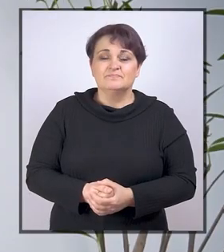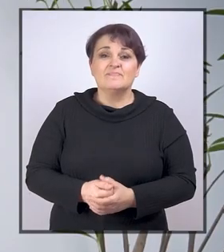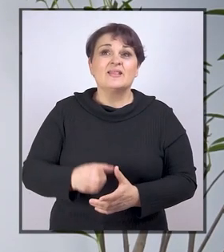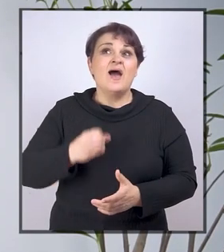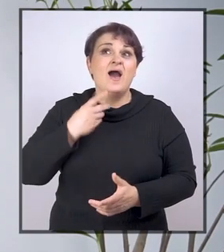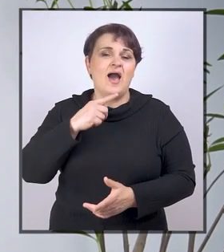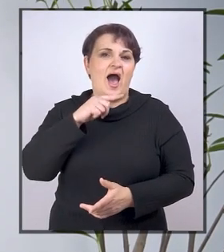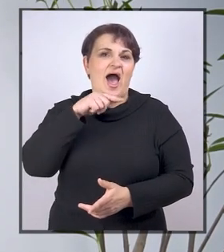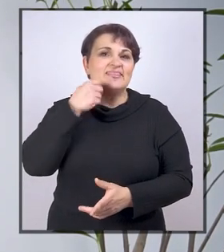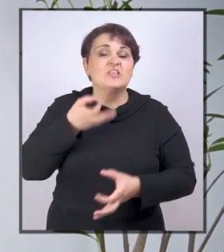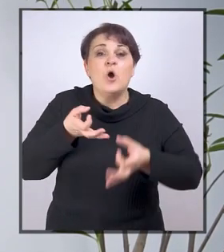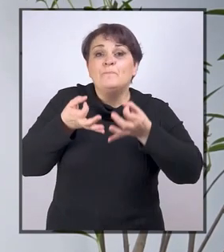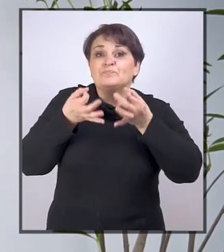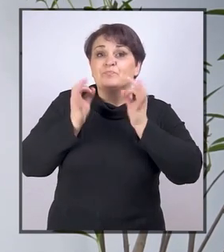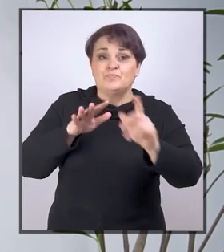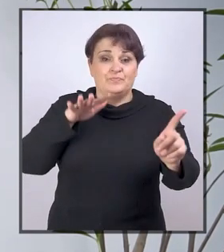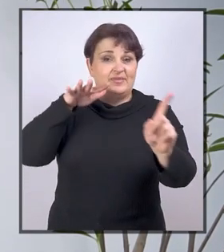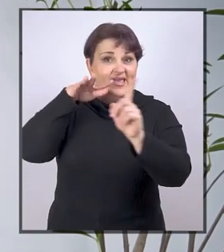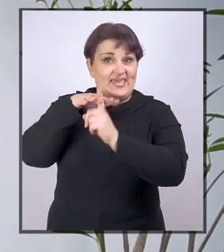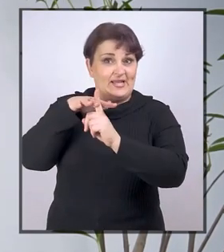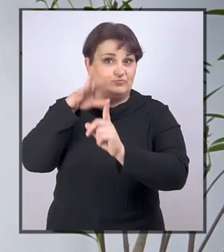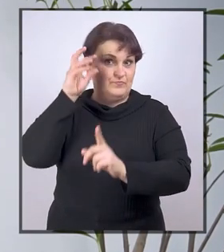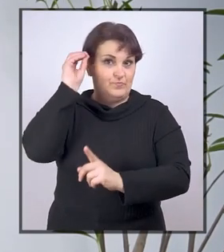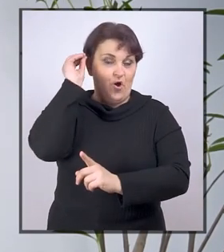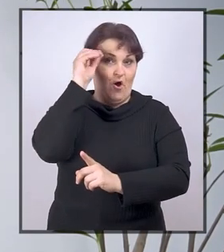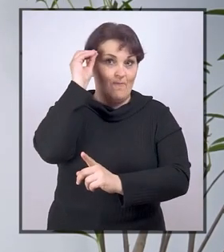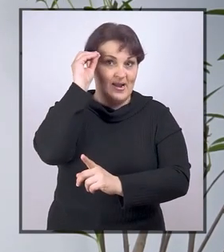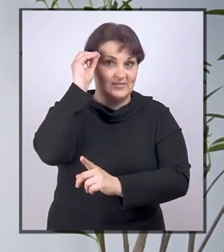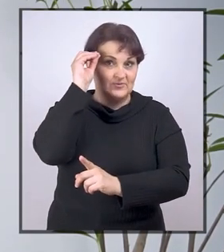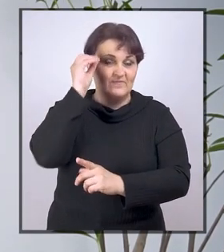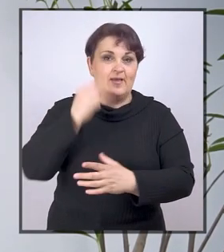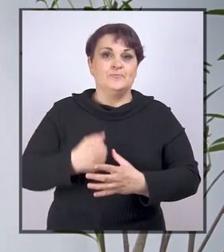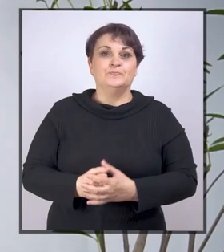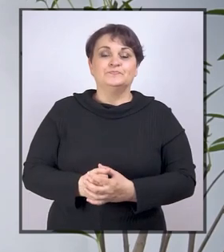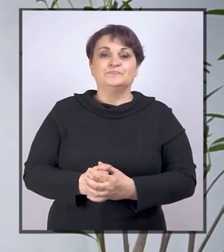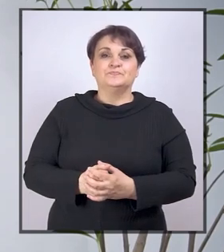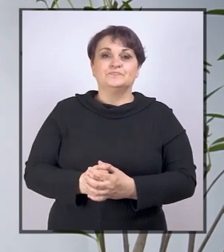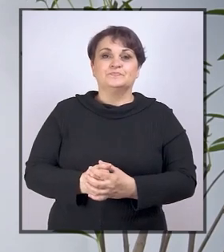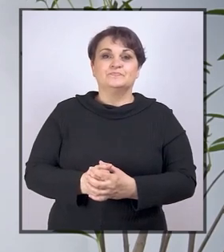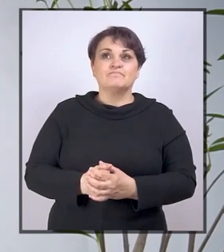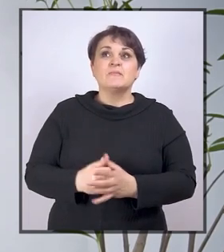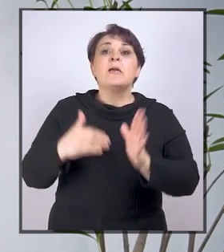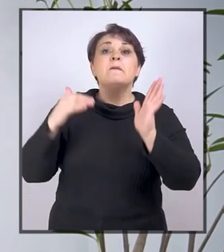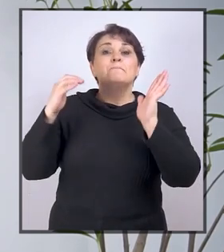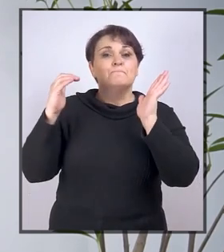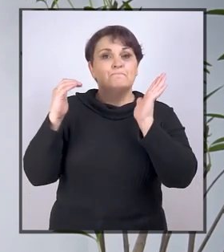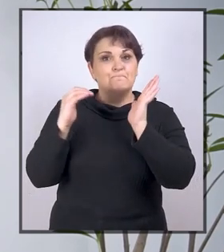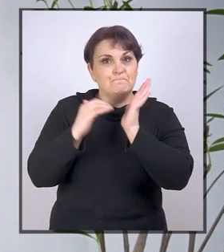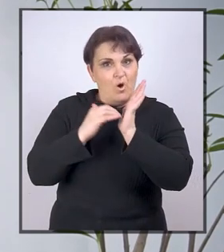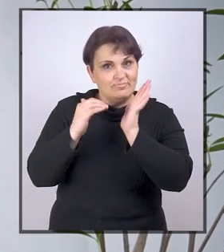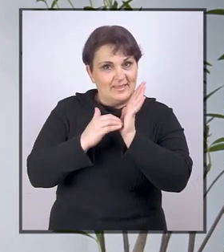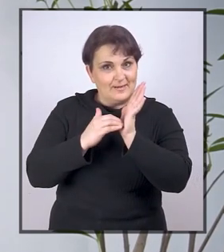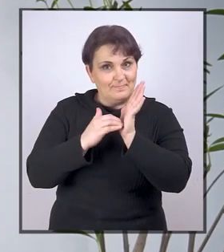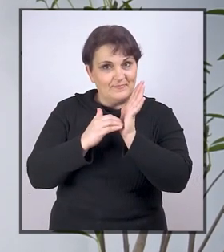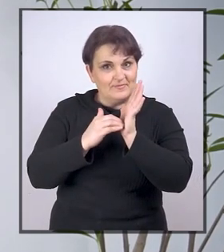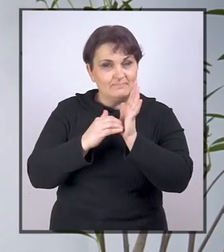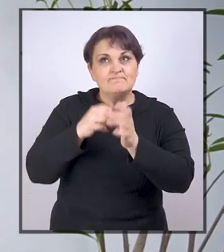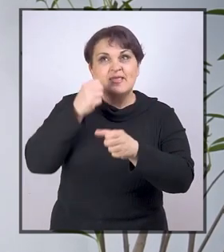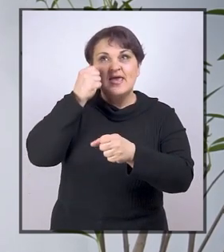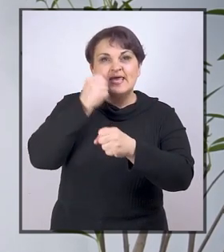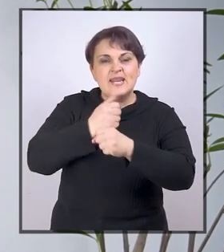Kada govorimo o kvalitetnom inkluzivnom obrazovanju, potrebno je